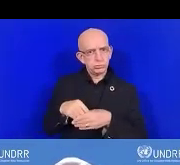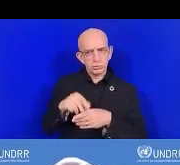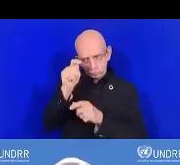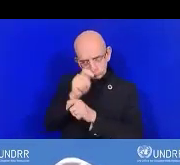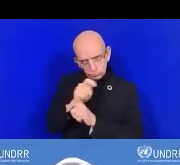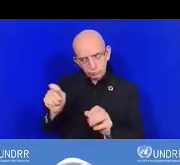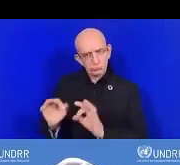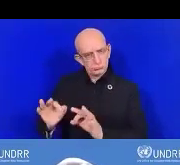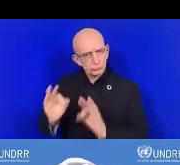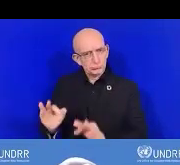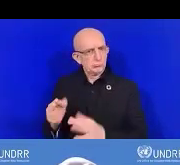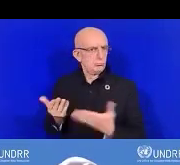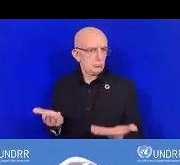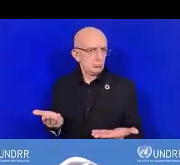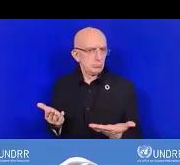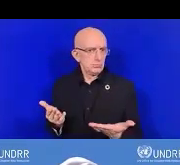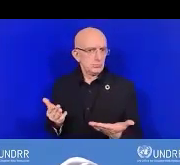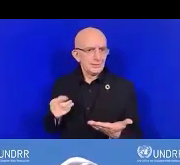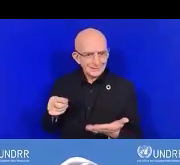un point ici.